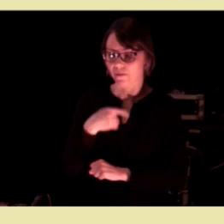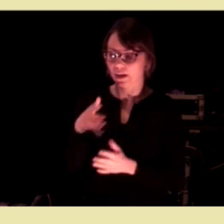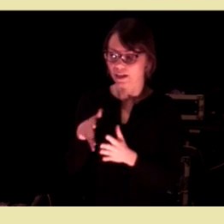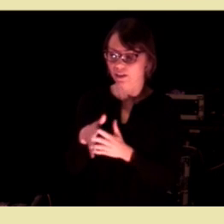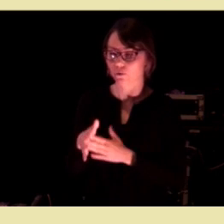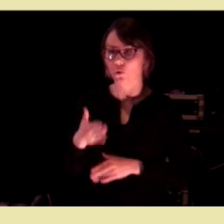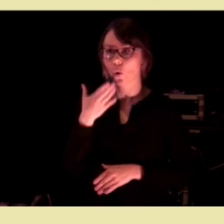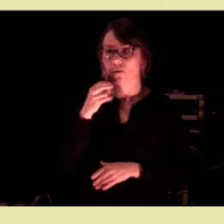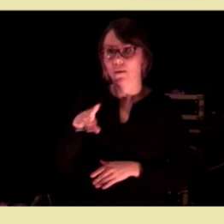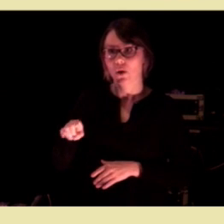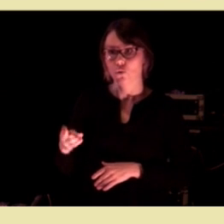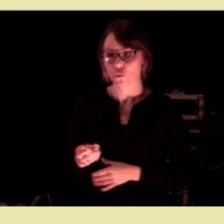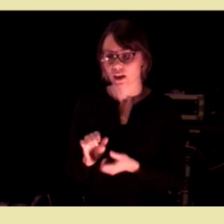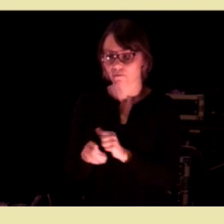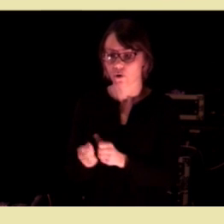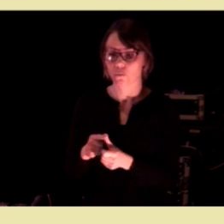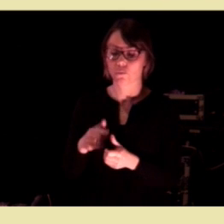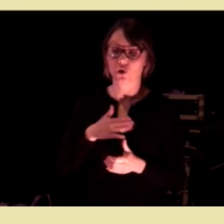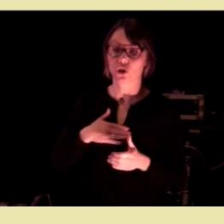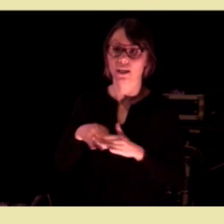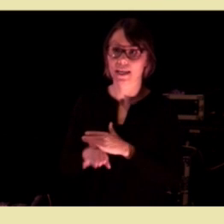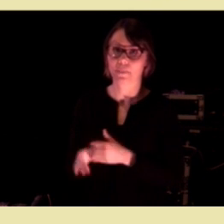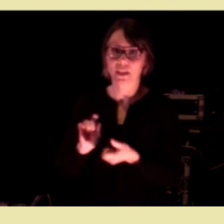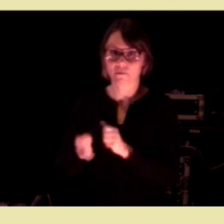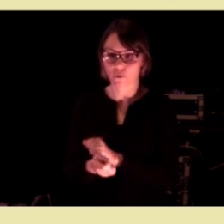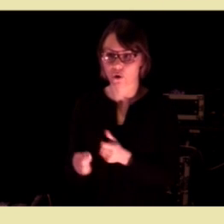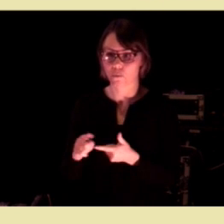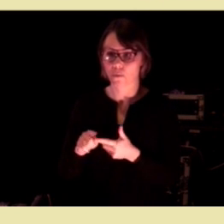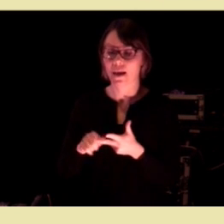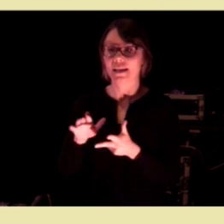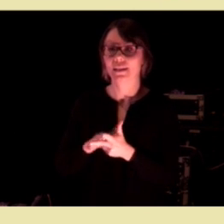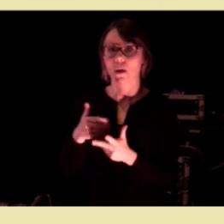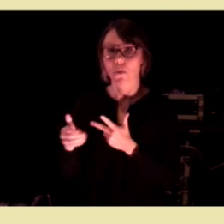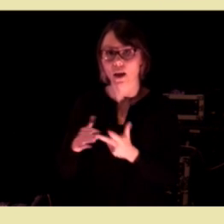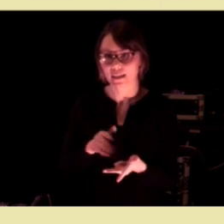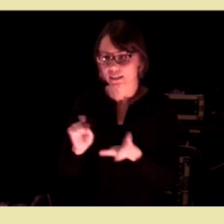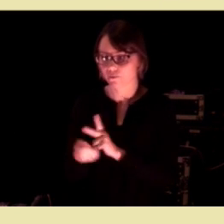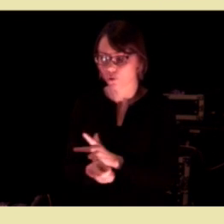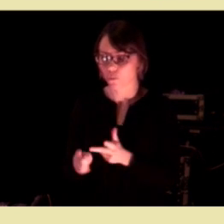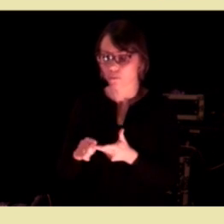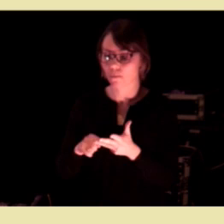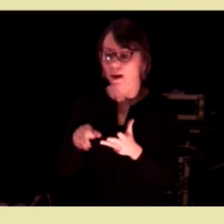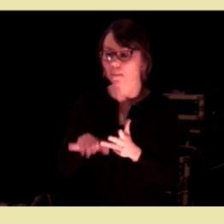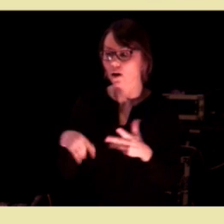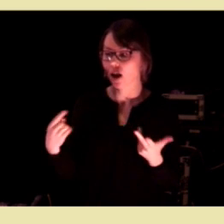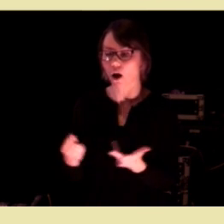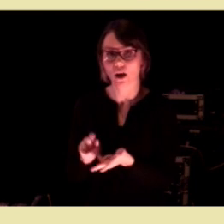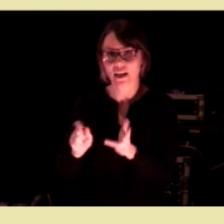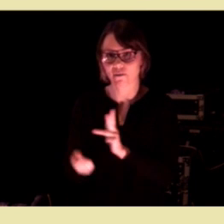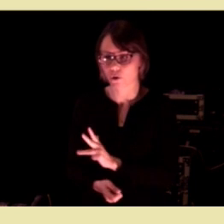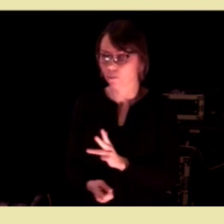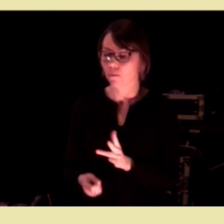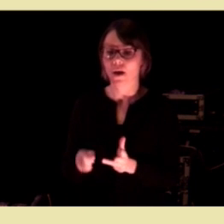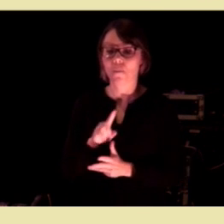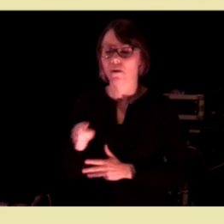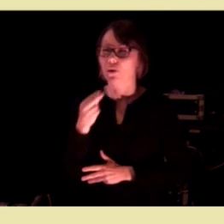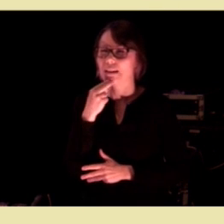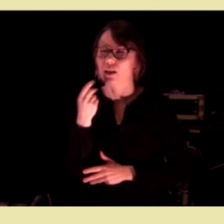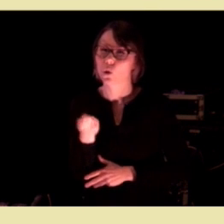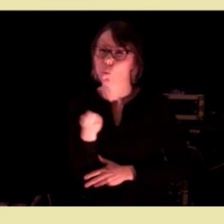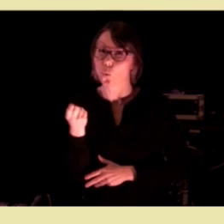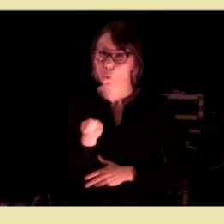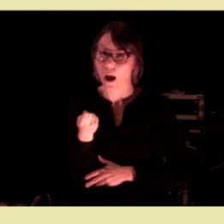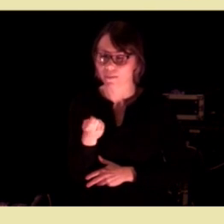gjennomført HVPU-reform, sykehjemsreform, samhandlingsreform, barnehagereform, bare for å nevne